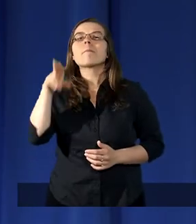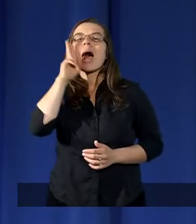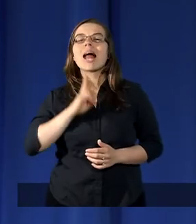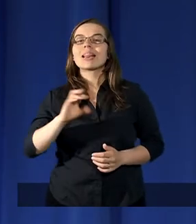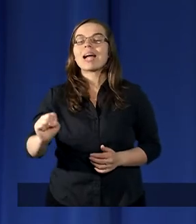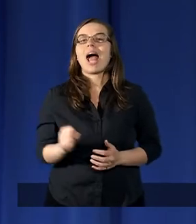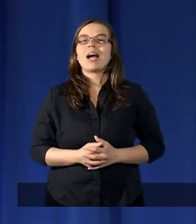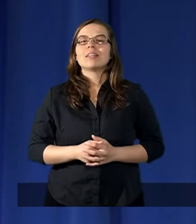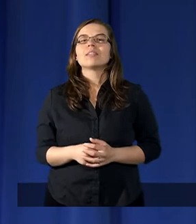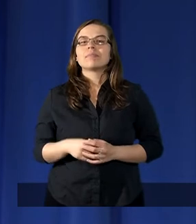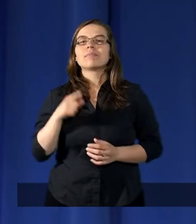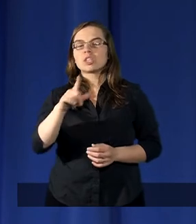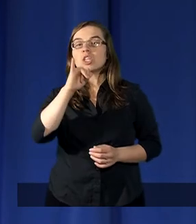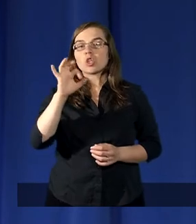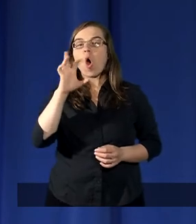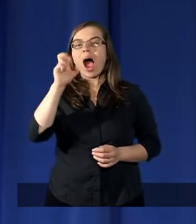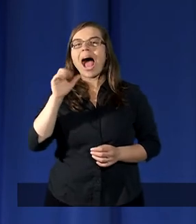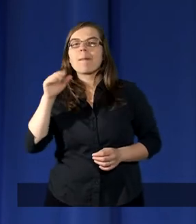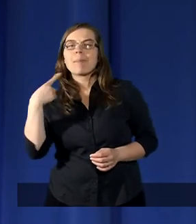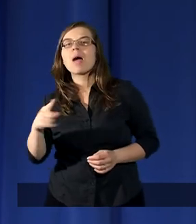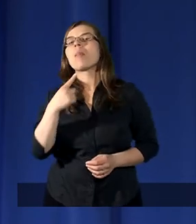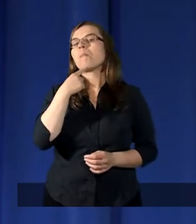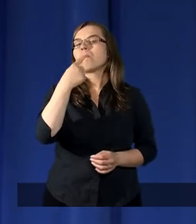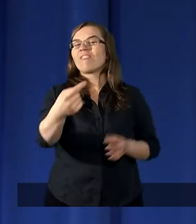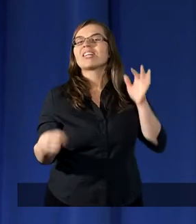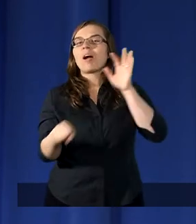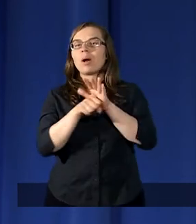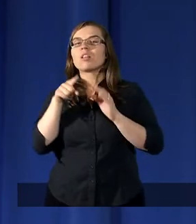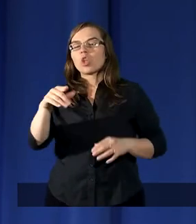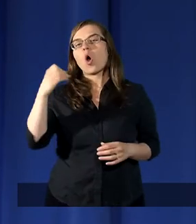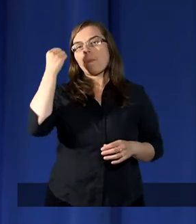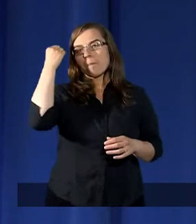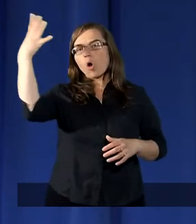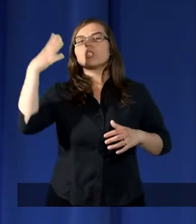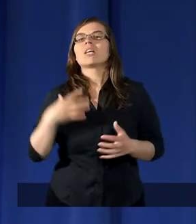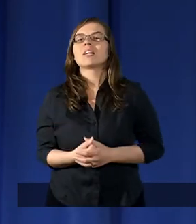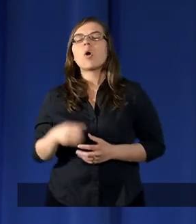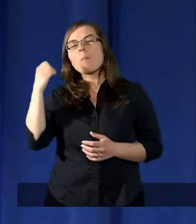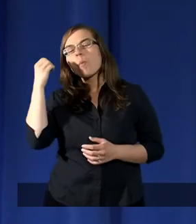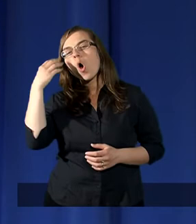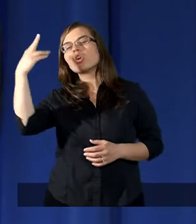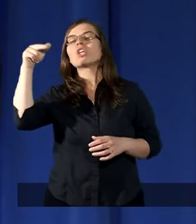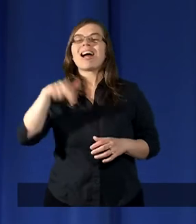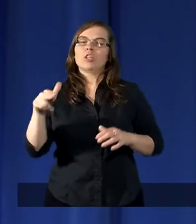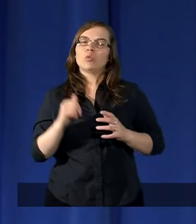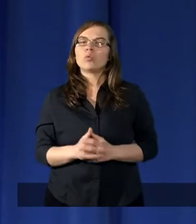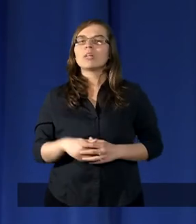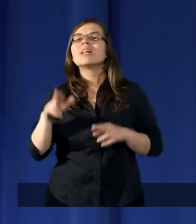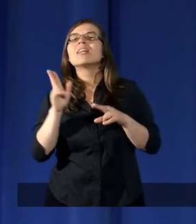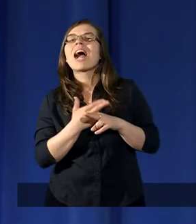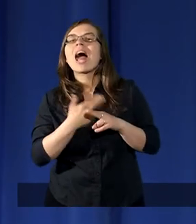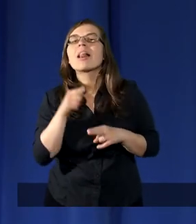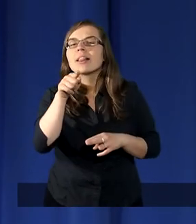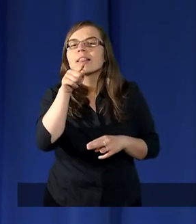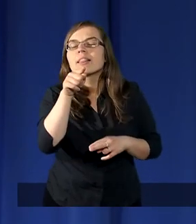Jochabet powiedziała do Mojżesza, Mojżeszu, kiedy ty